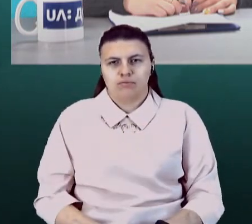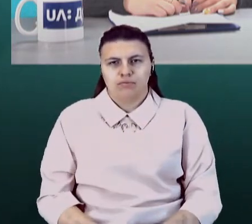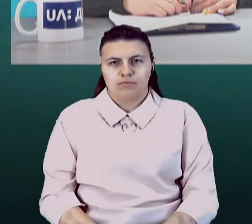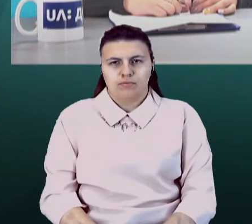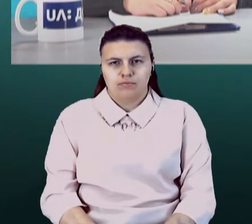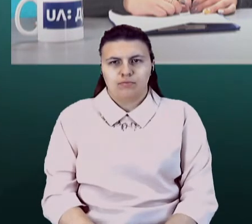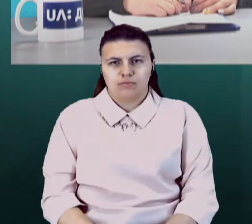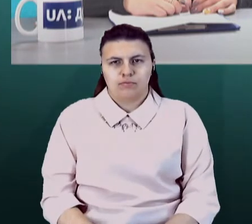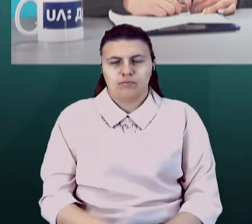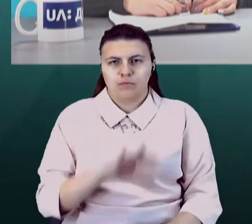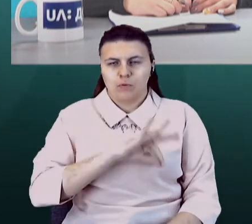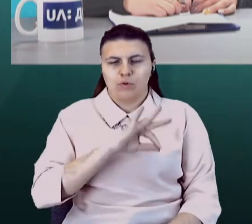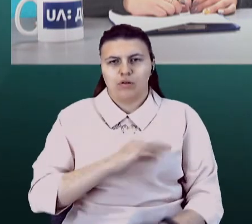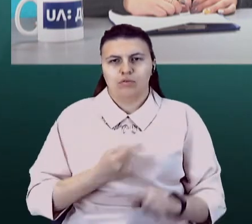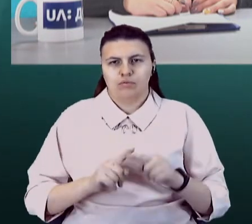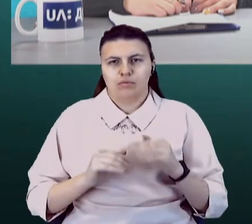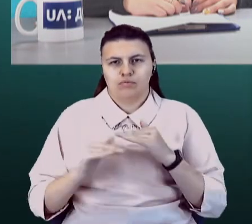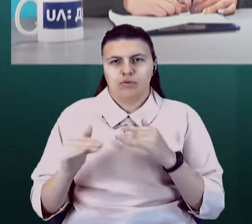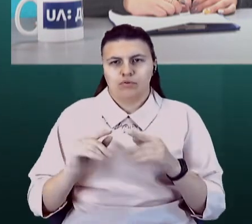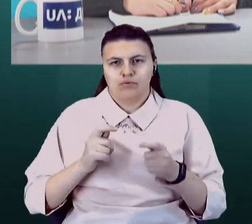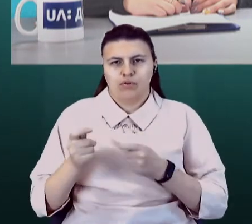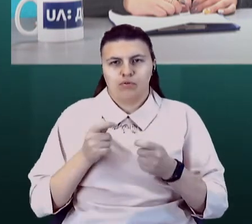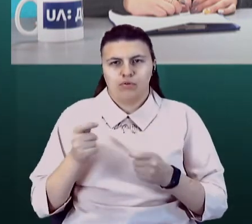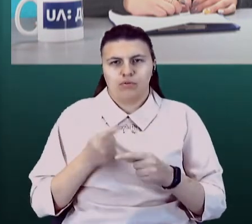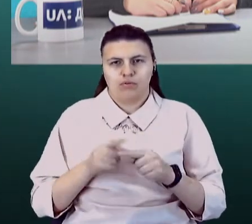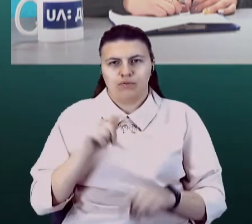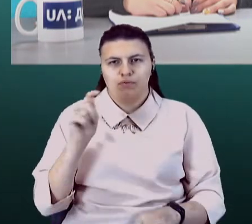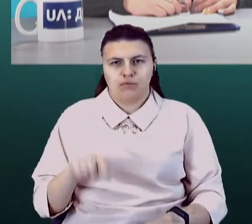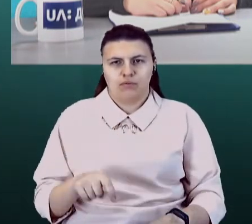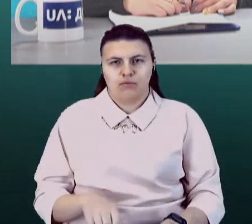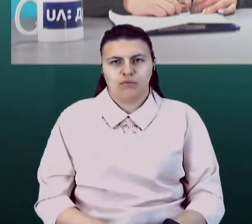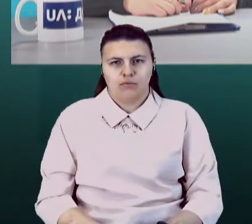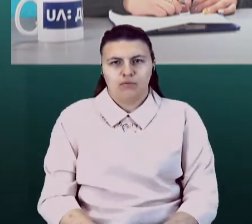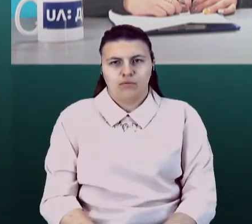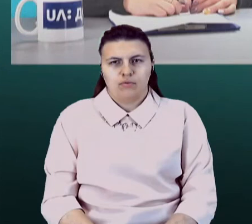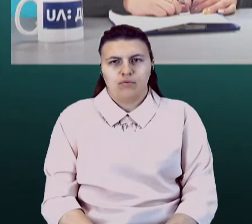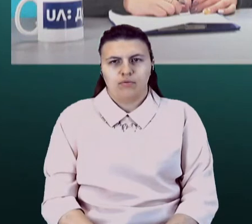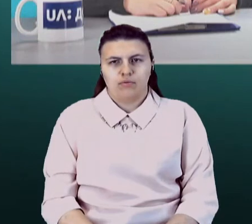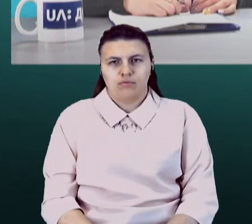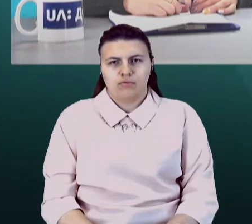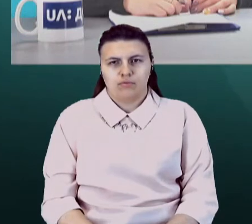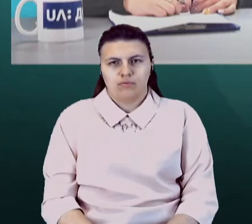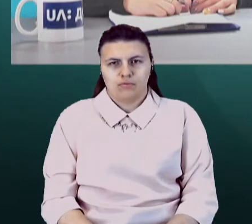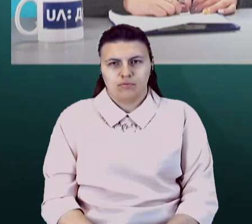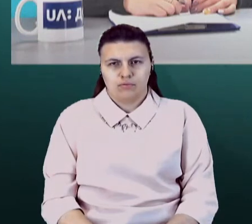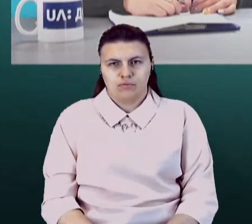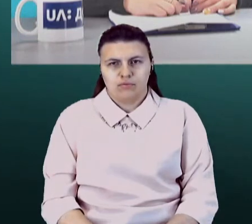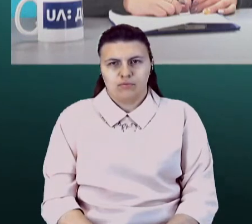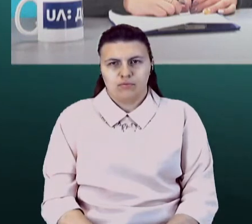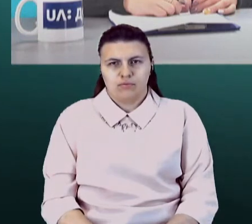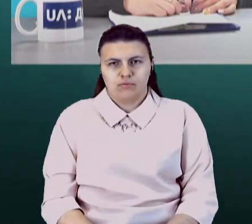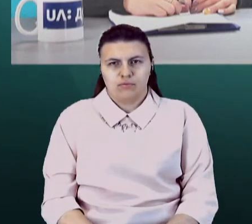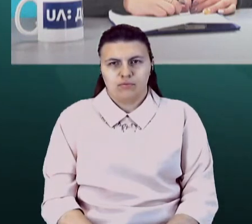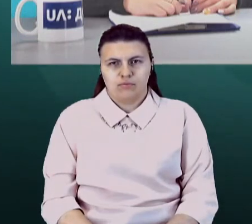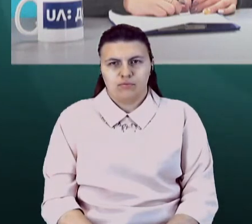цієї вії. Справді, просуваємось ми не дуже. Оскільки віддати окуповані